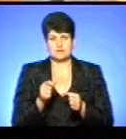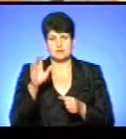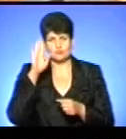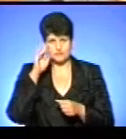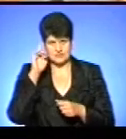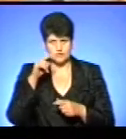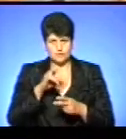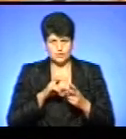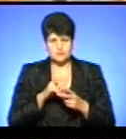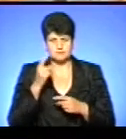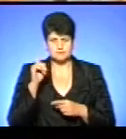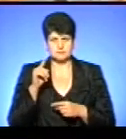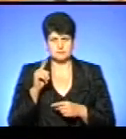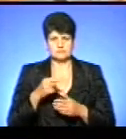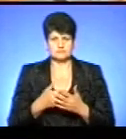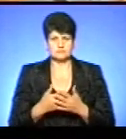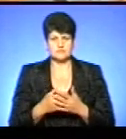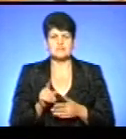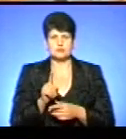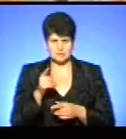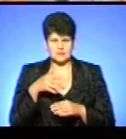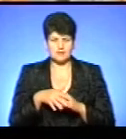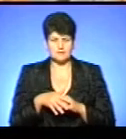За що ви так розумієте, так? Так.